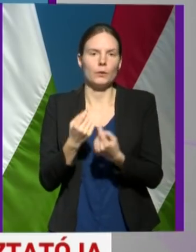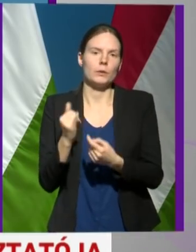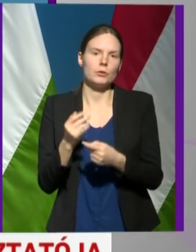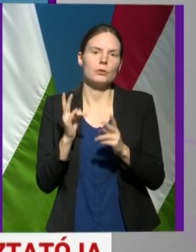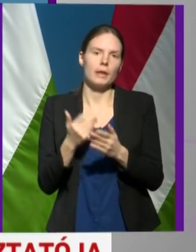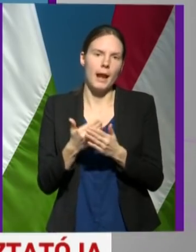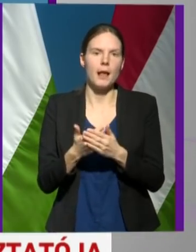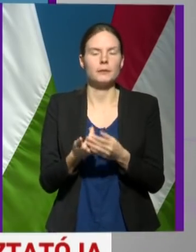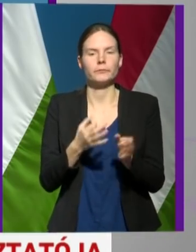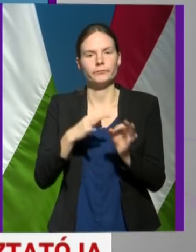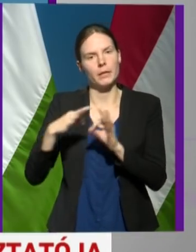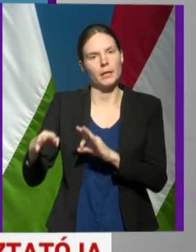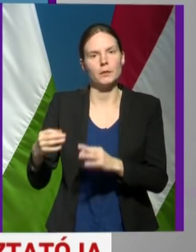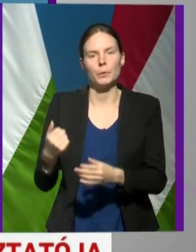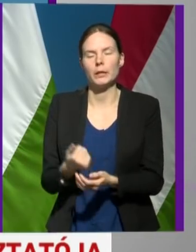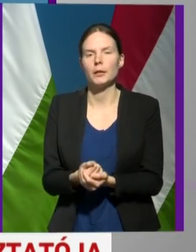elkészülnünk.